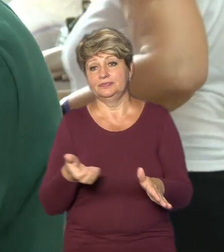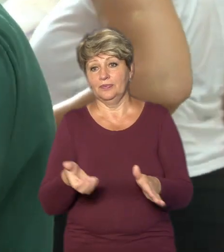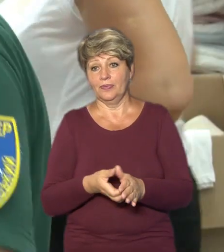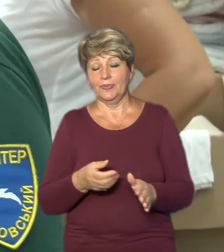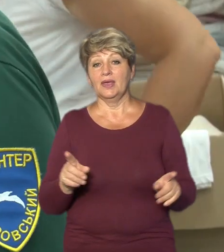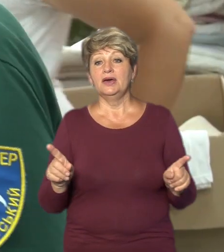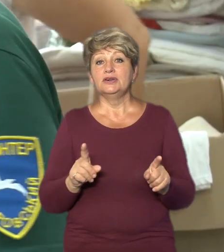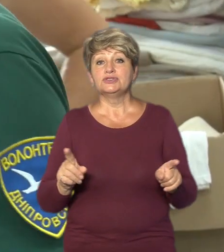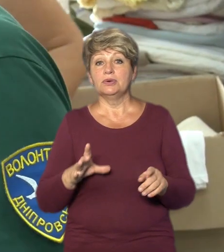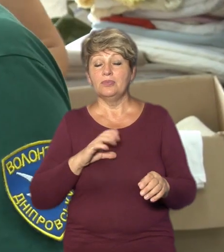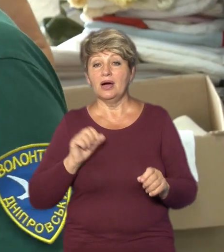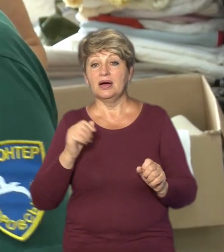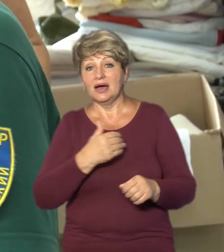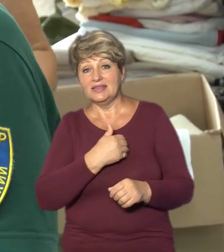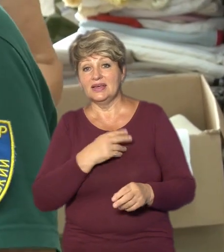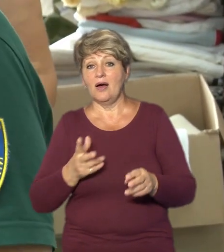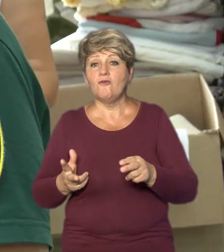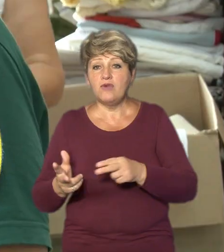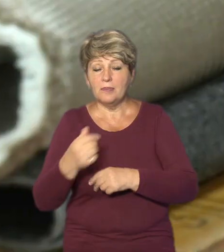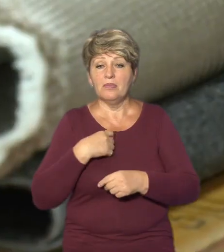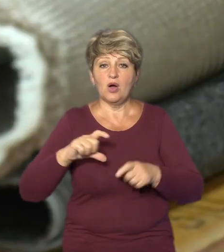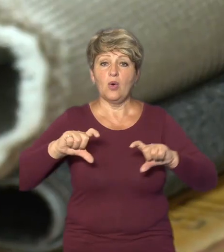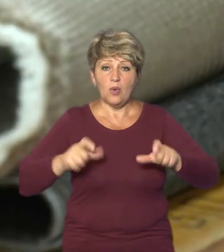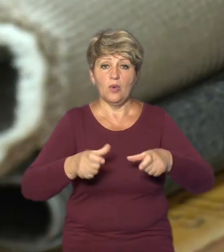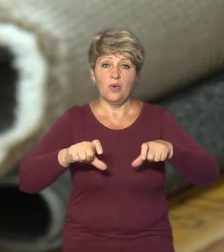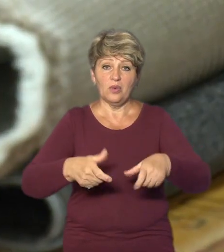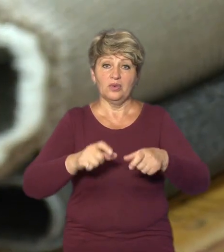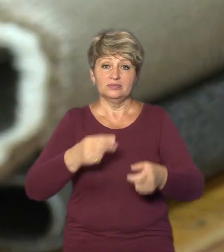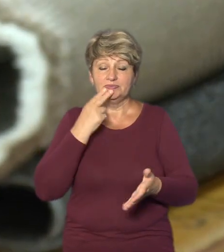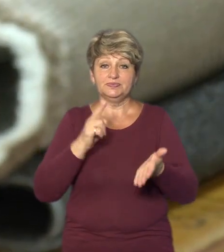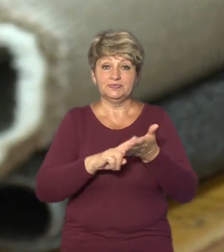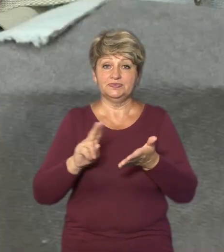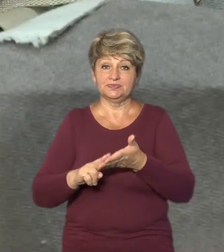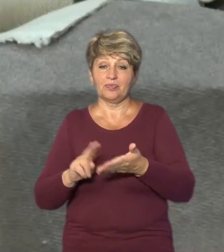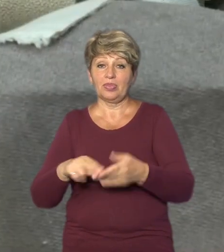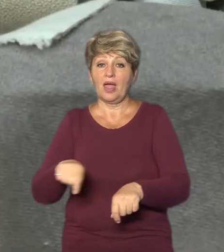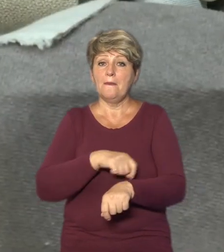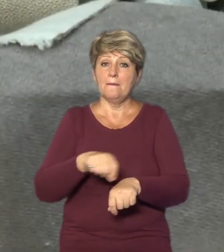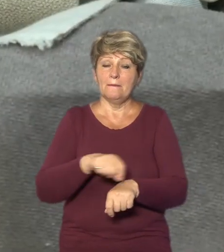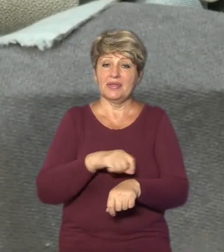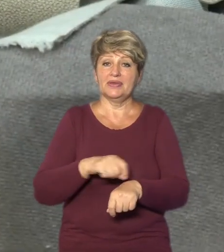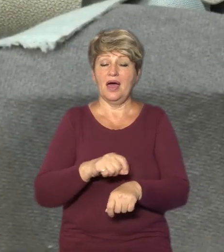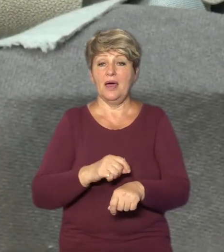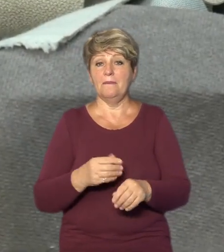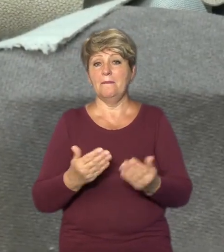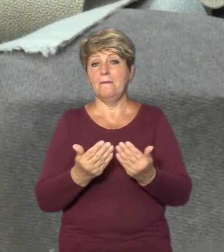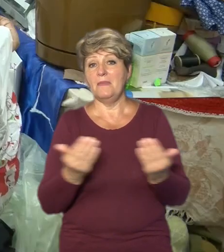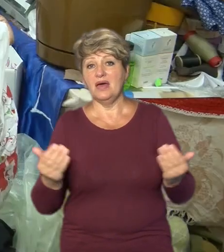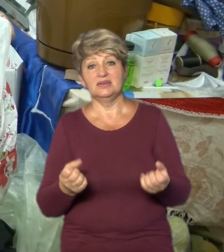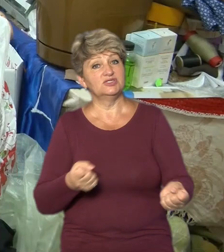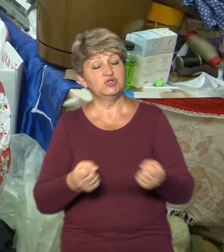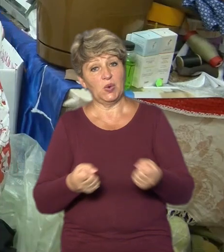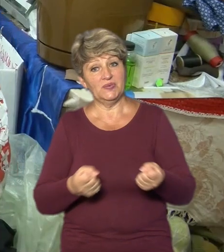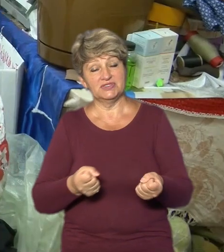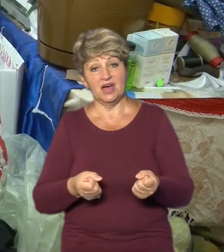Щоб малося велике вирізати, віддати. Ми з кусочків оце. Наприклад, мебільна ткані, дивіться, така, але не дуже товста.